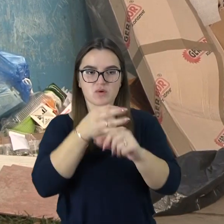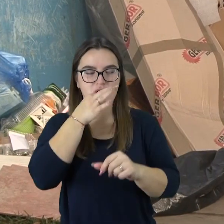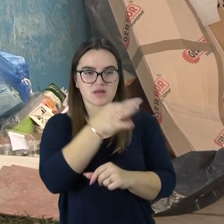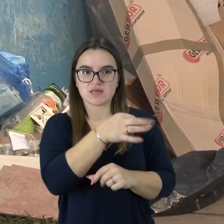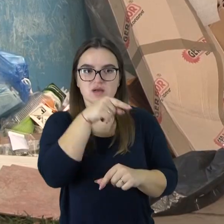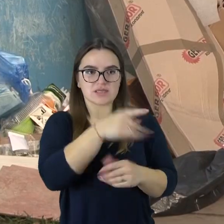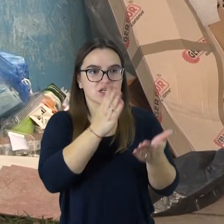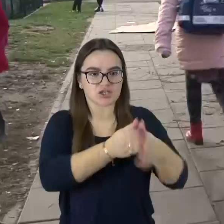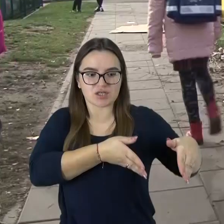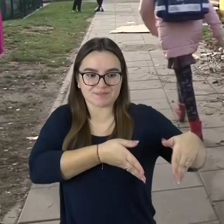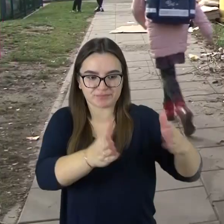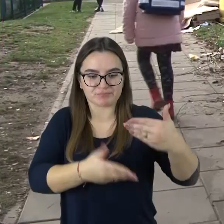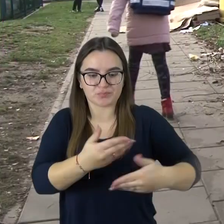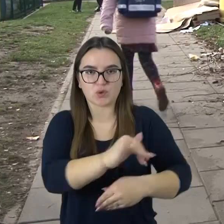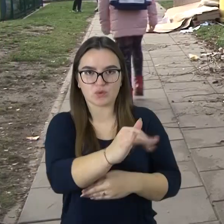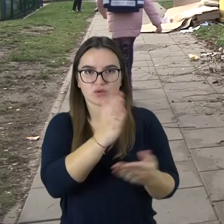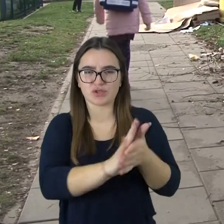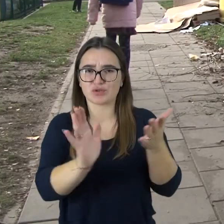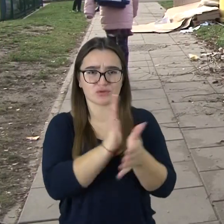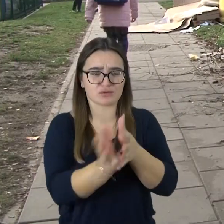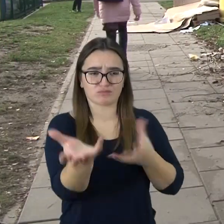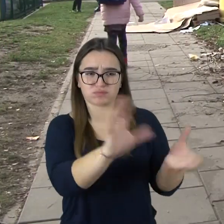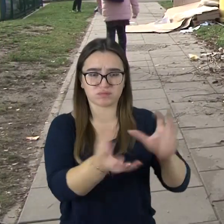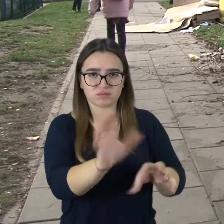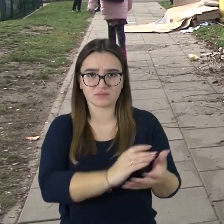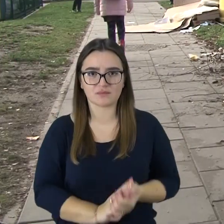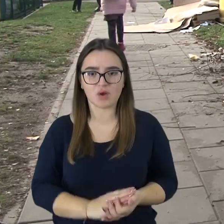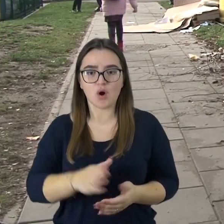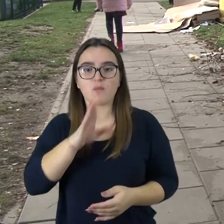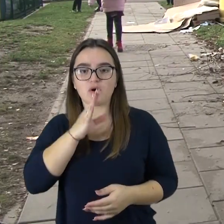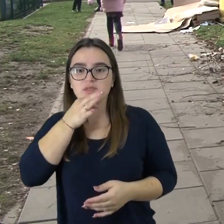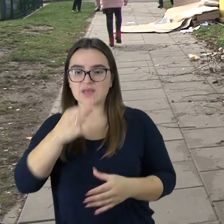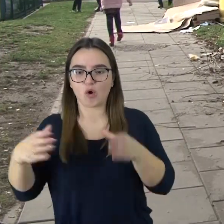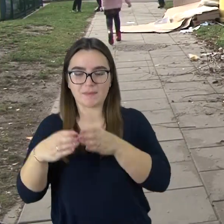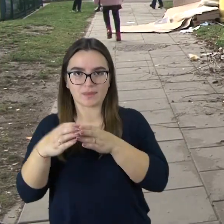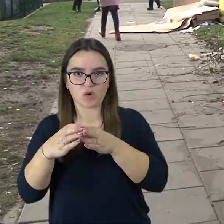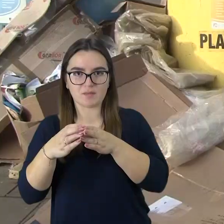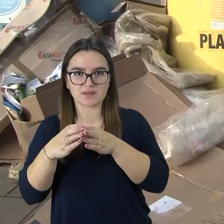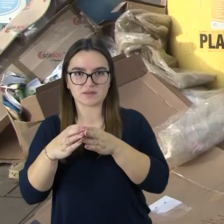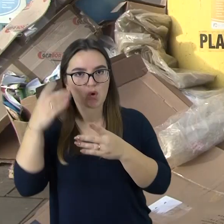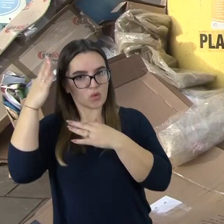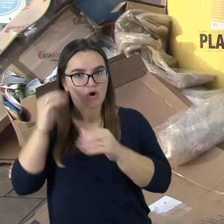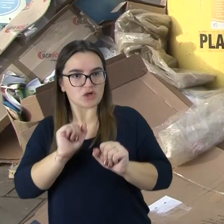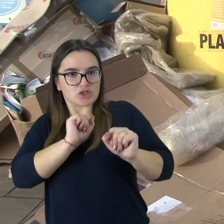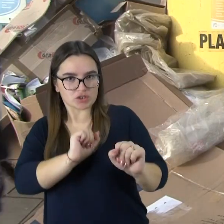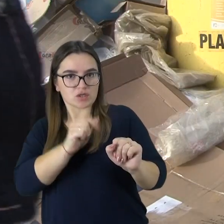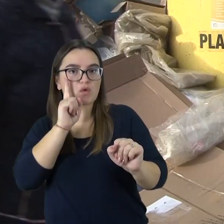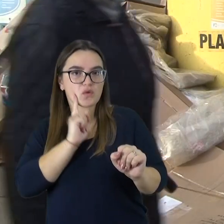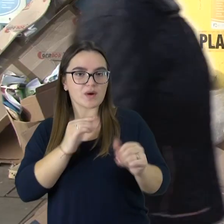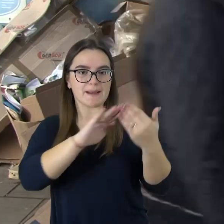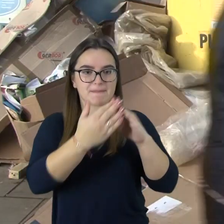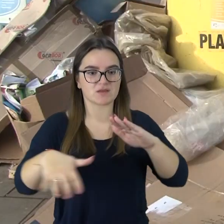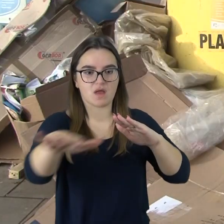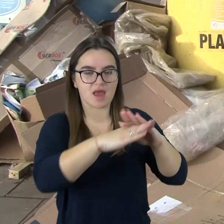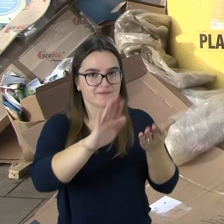tragiško vaizdo, kuris šalia ligatvį paverti tikrų savartinų. Moteris gina bendruomenės interesus ir vilėsi pagražinti viešą